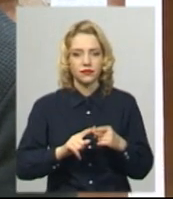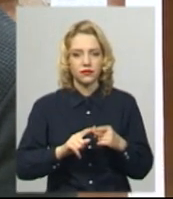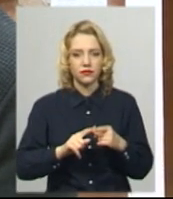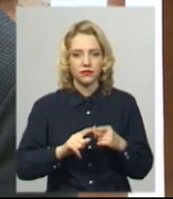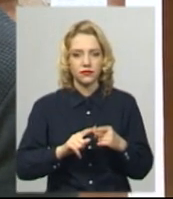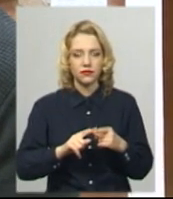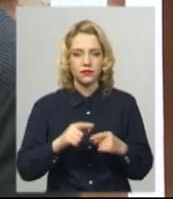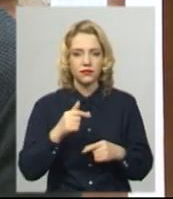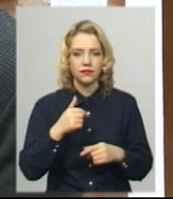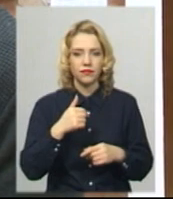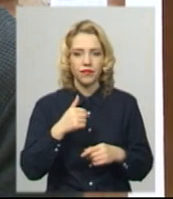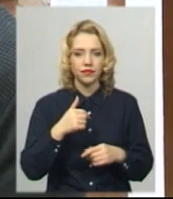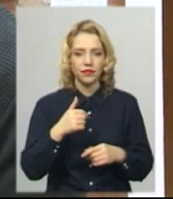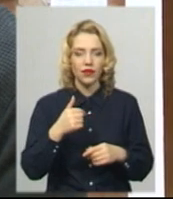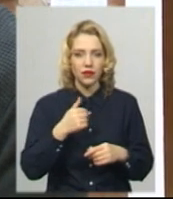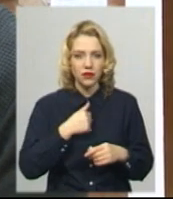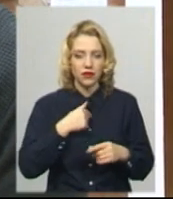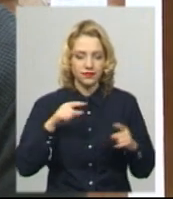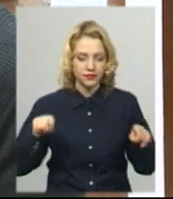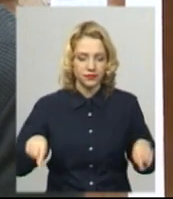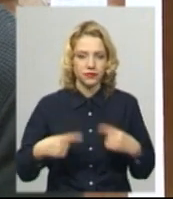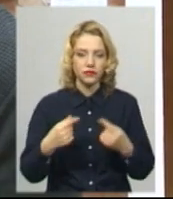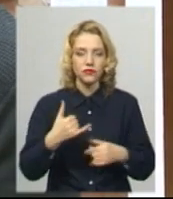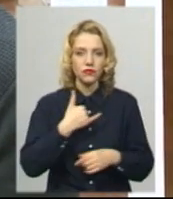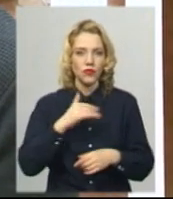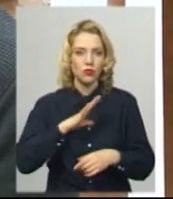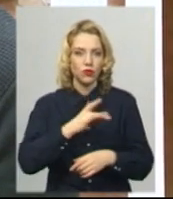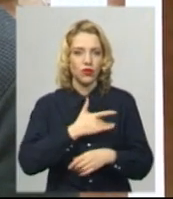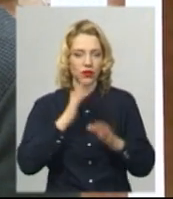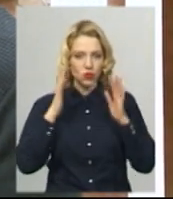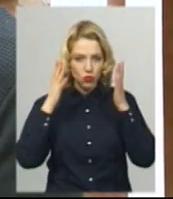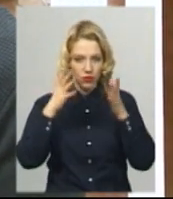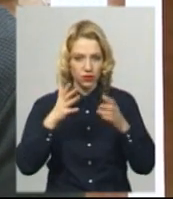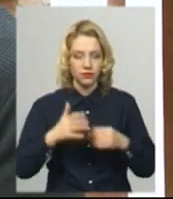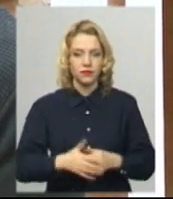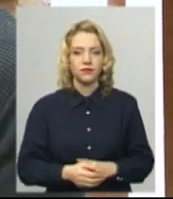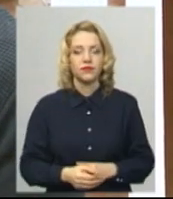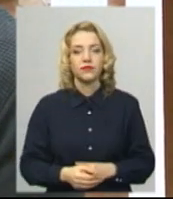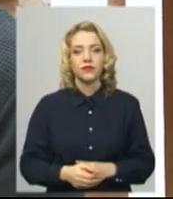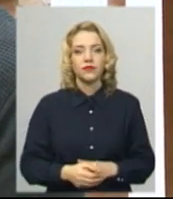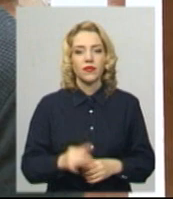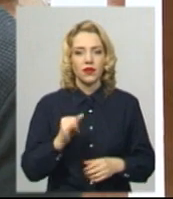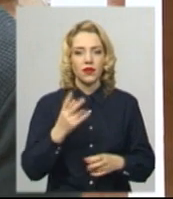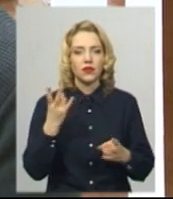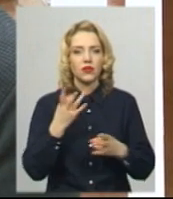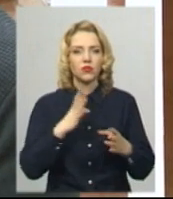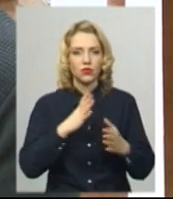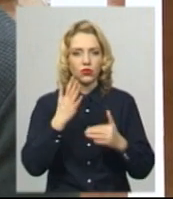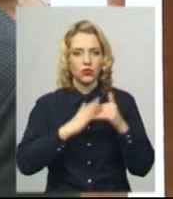стану, в якому я був. У мене був інсульт, і також саме розробка моторики руки,